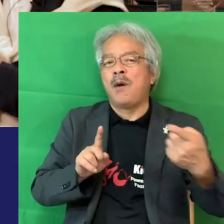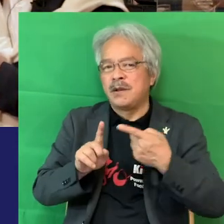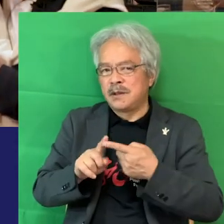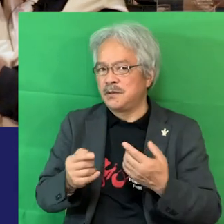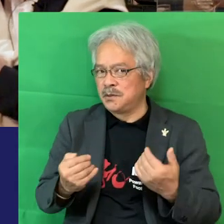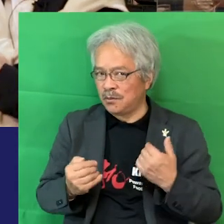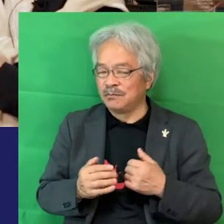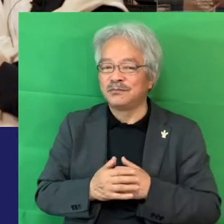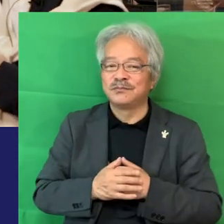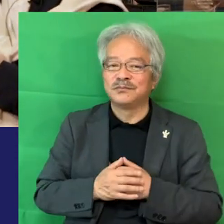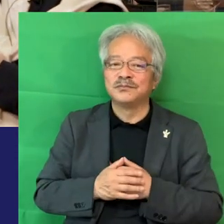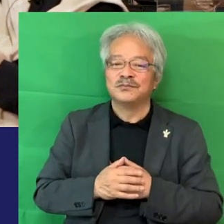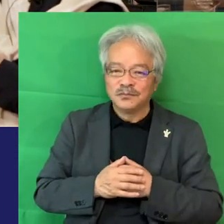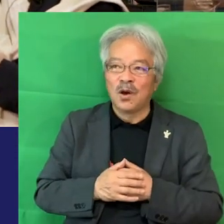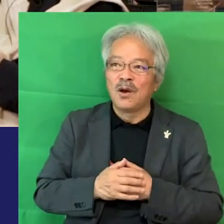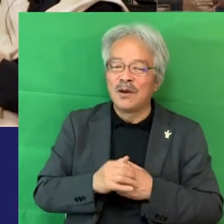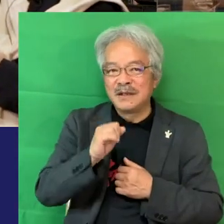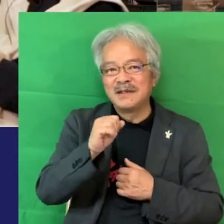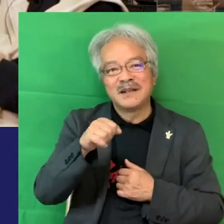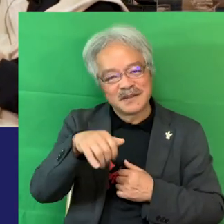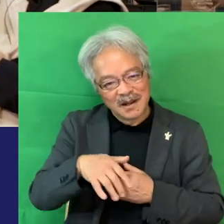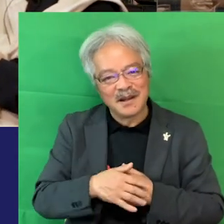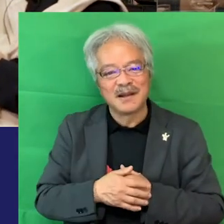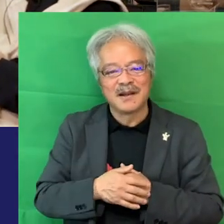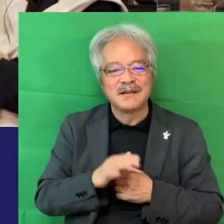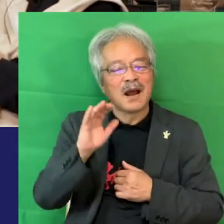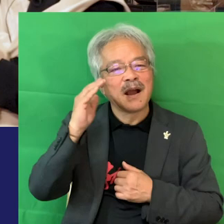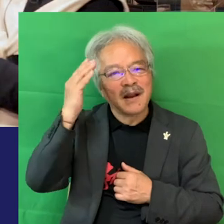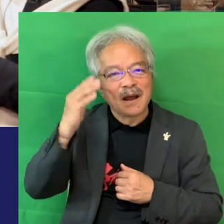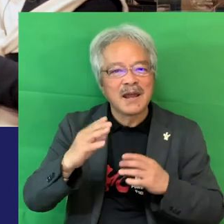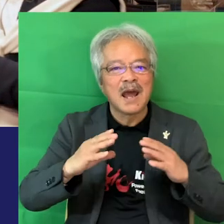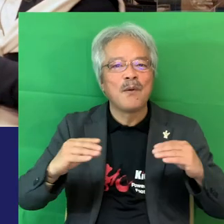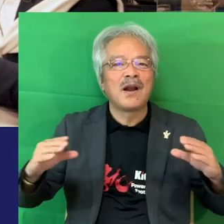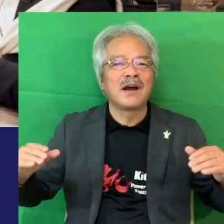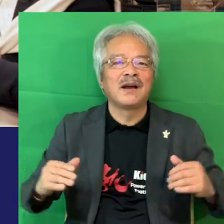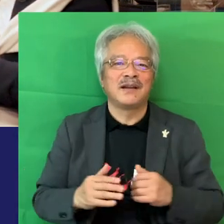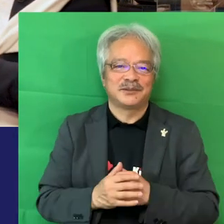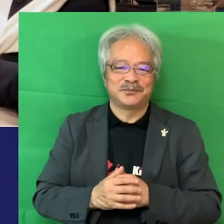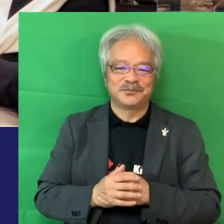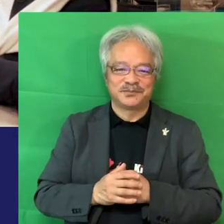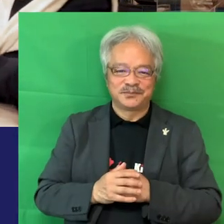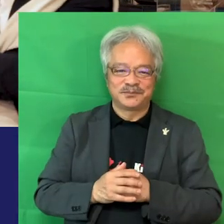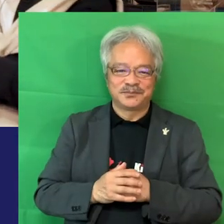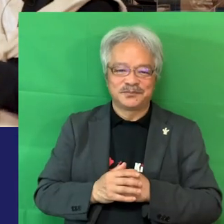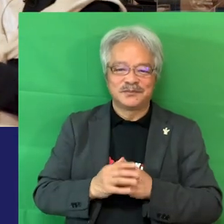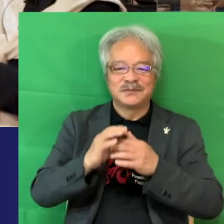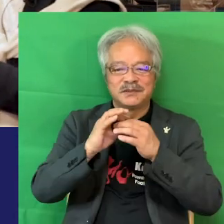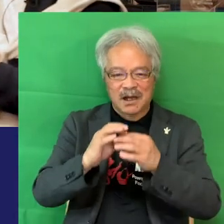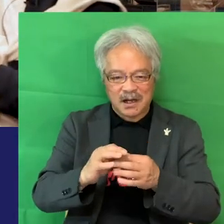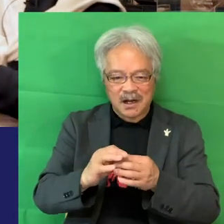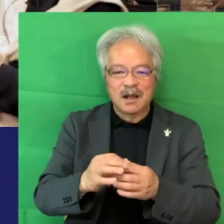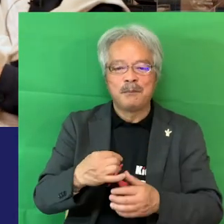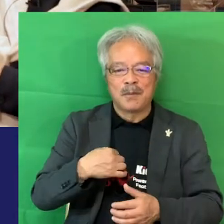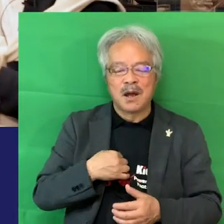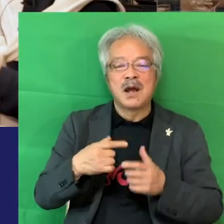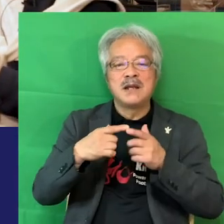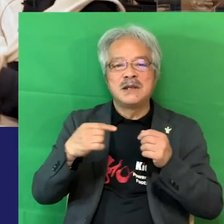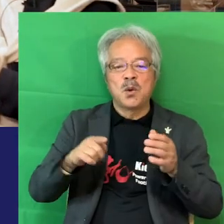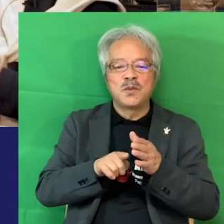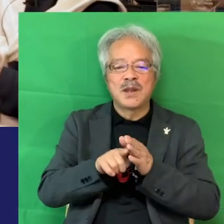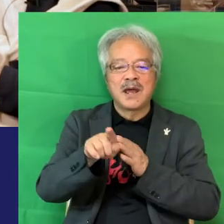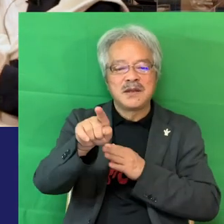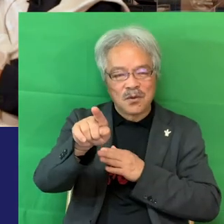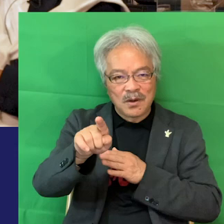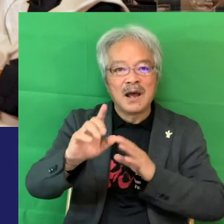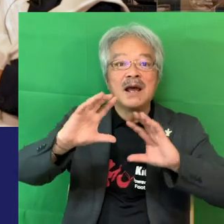いいですねなかなか柔らかいいやこれはまあもちろん日本代表があって世界大会も